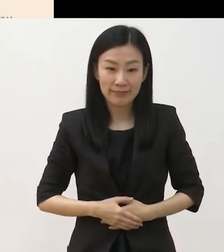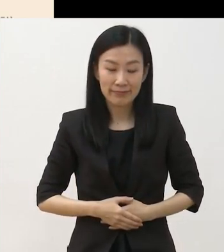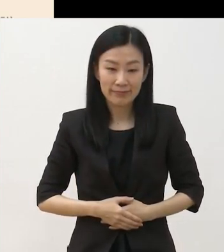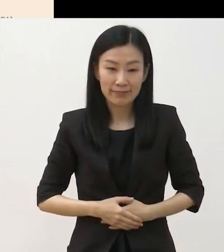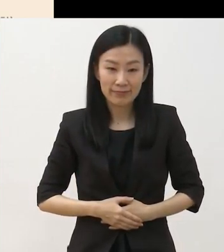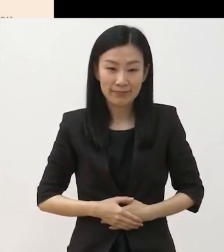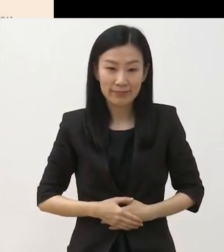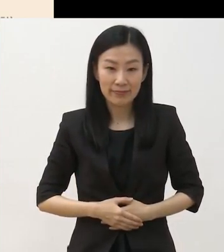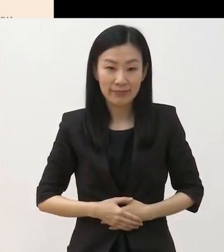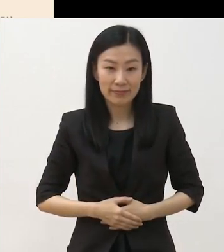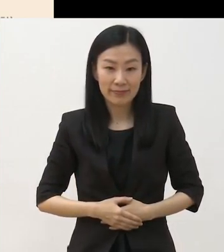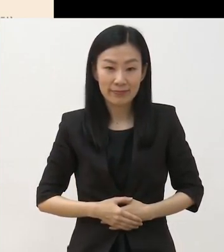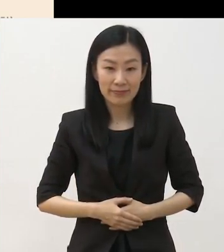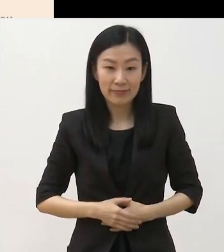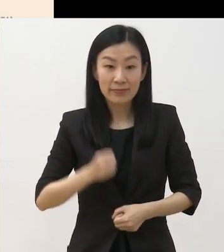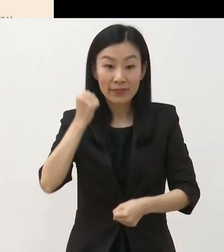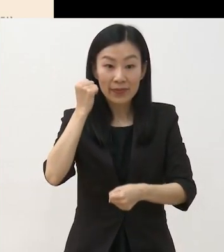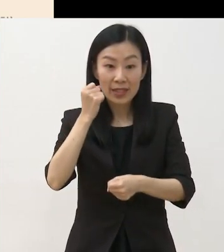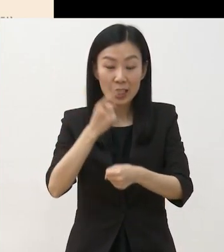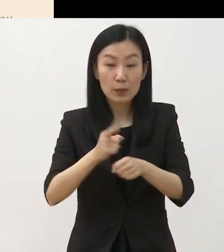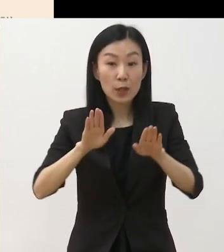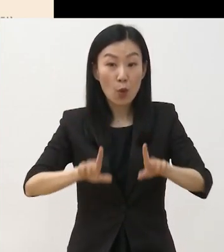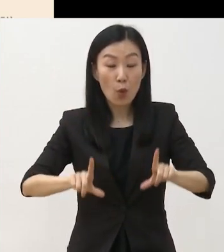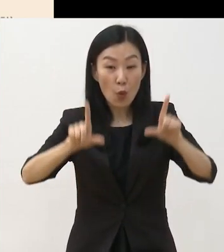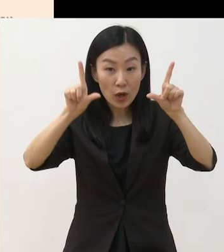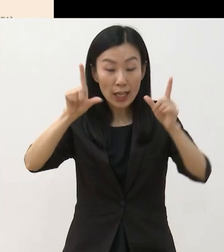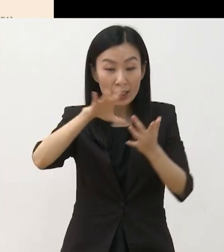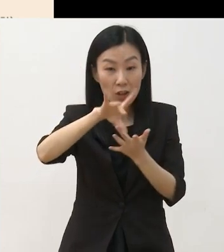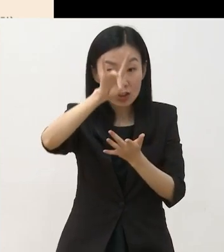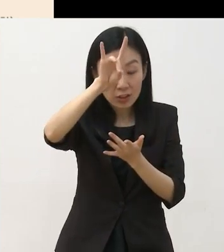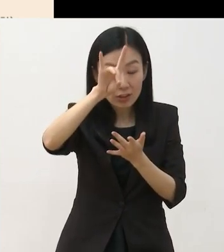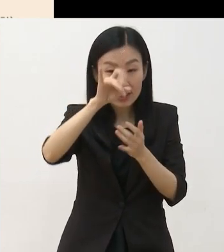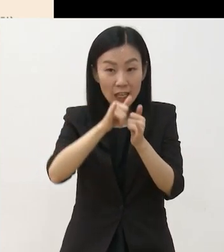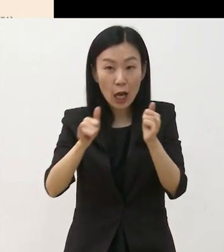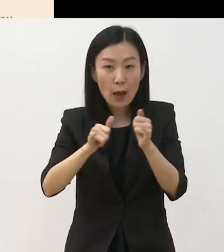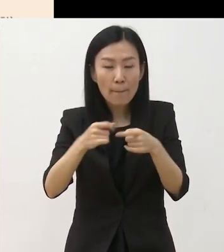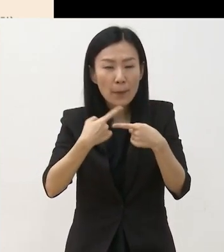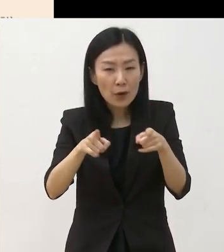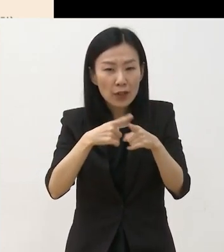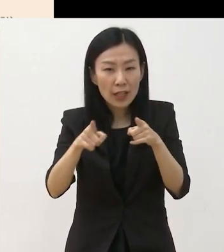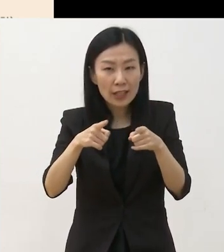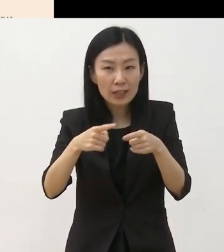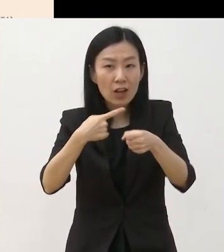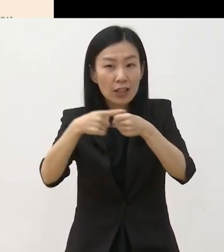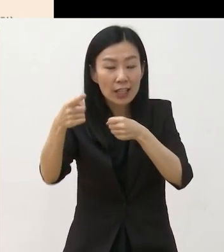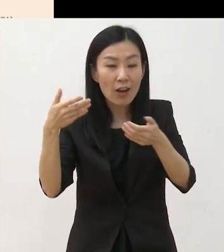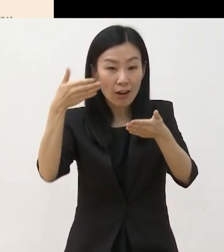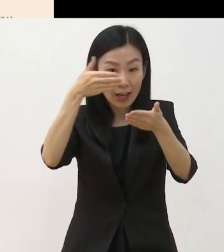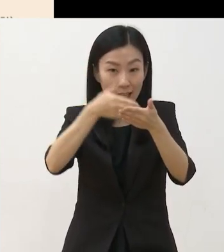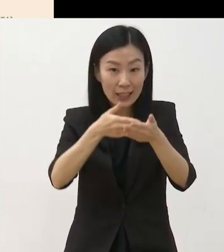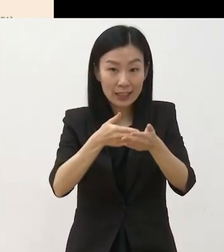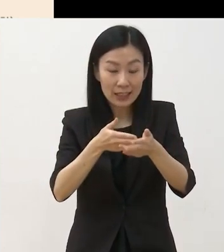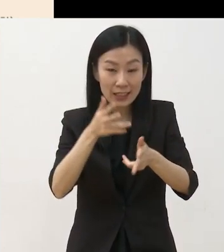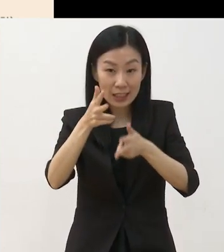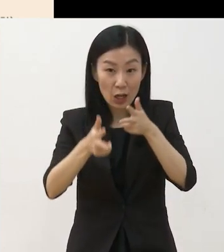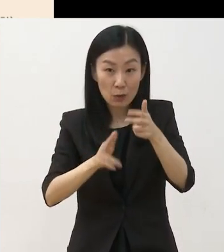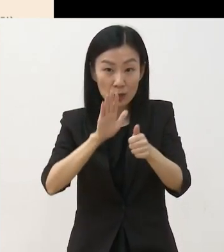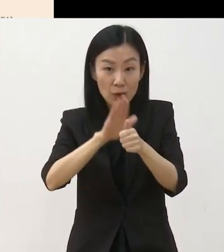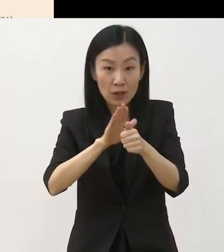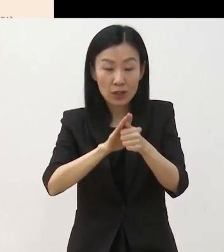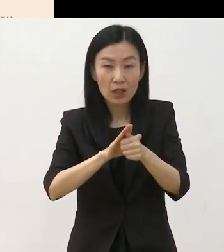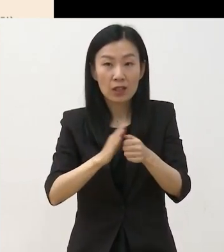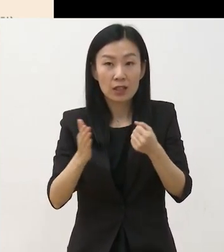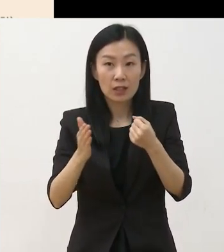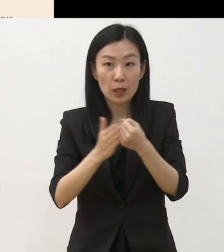20년 이미 선정된 단체가 평가를 거쳐 21년까지 사업을 수용하게 되기 때문에 금년 공모에는